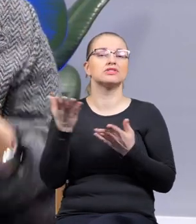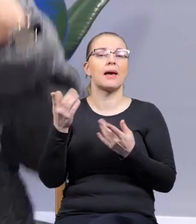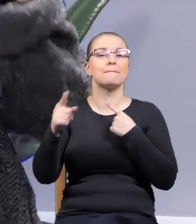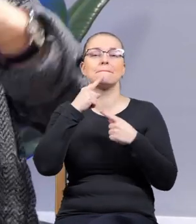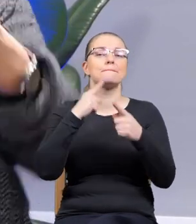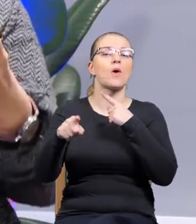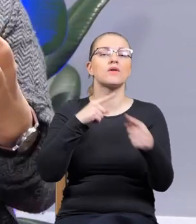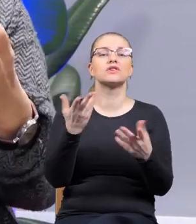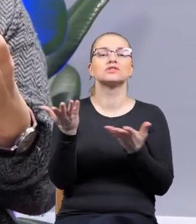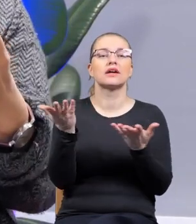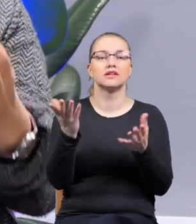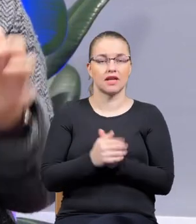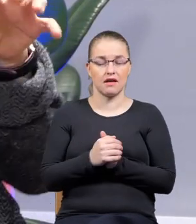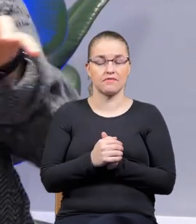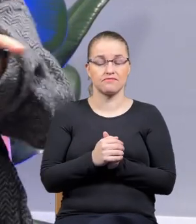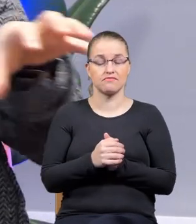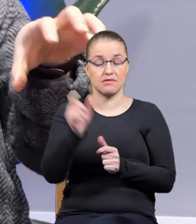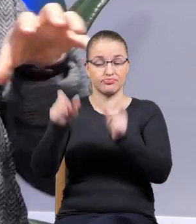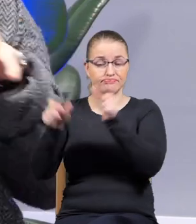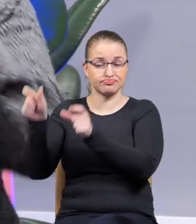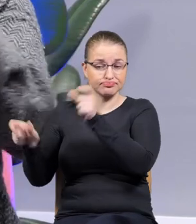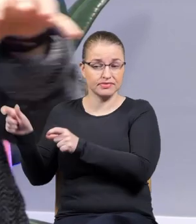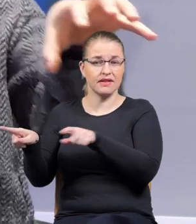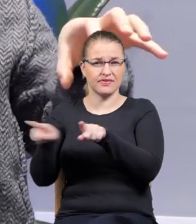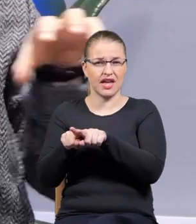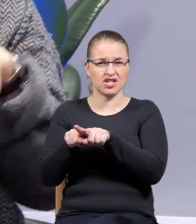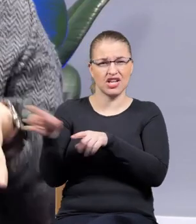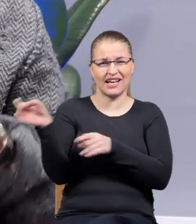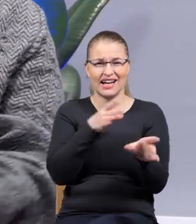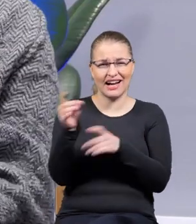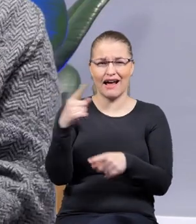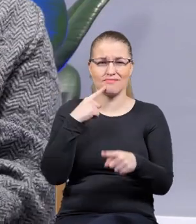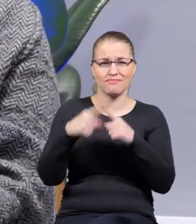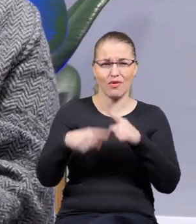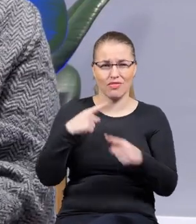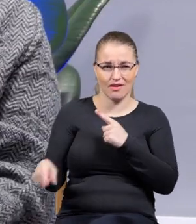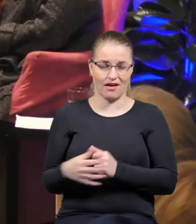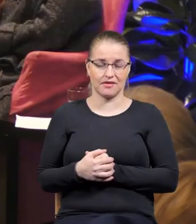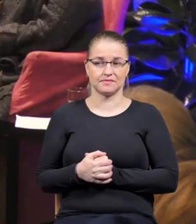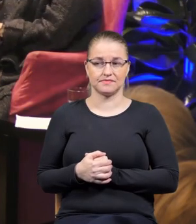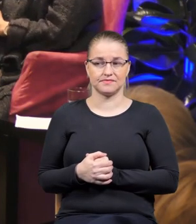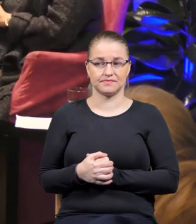i jako postacie, które są też pionkami w tej politycznej grze, prawda?